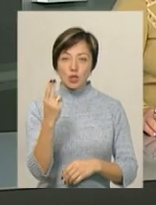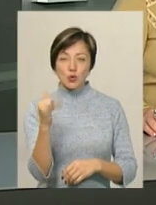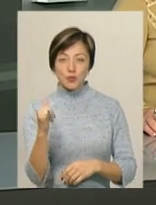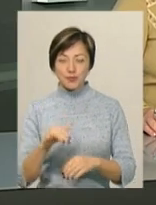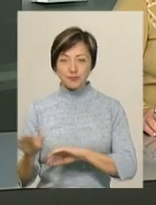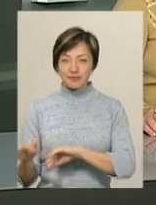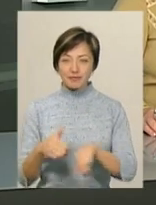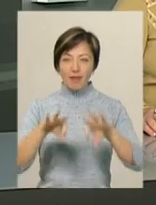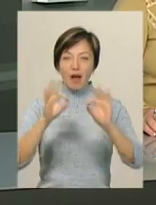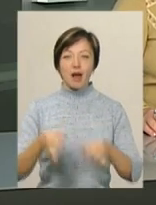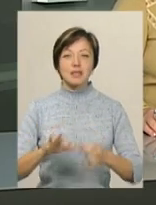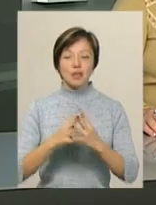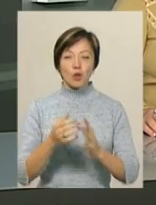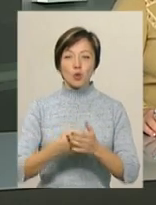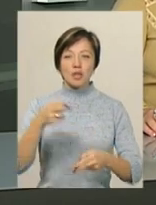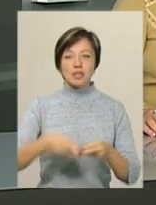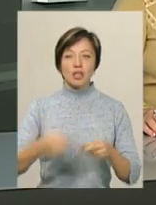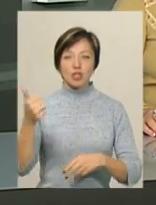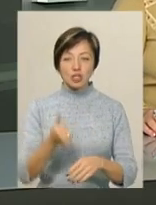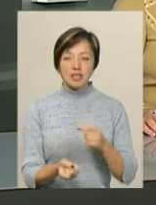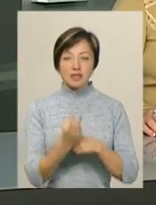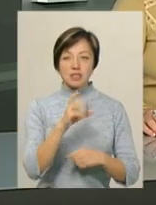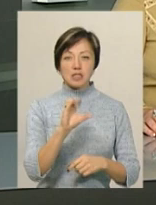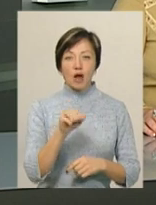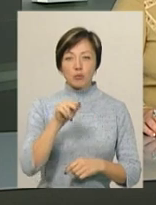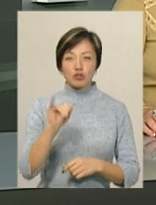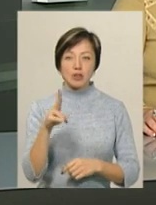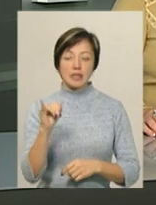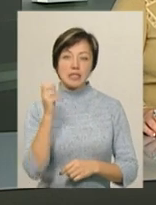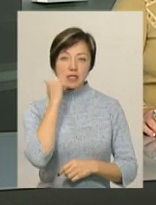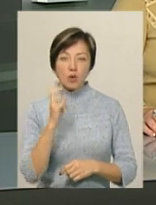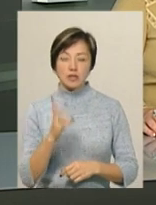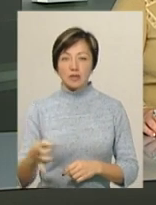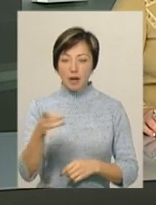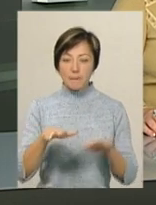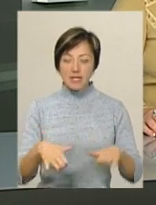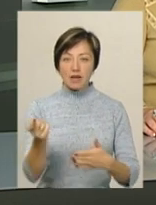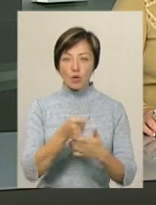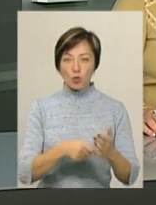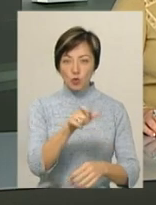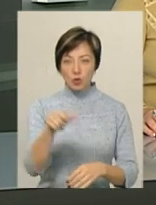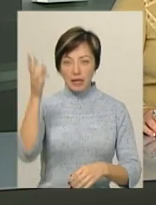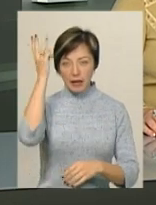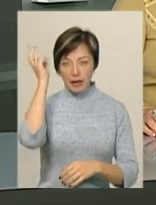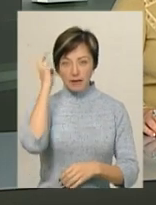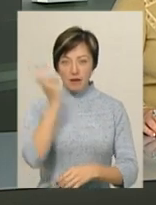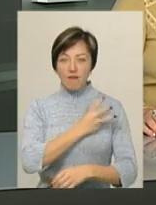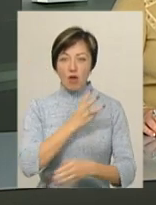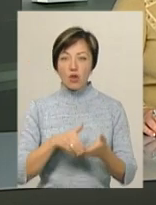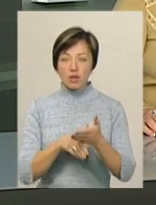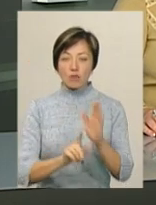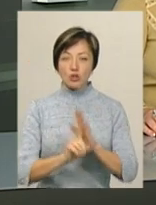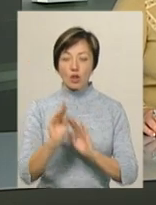Арт-село до кінця тижня з'явиться в самчиках Старокостянтинівського району. Місцеві художники та київські волонтери почали